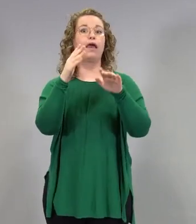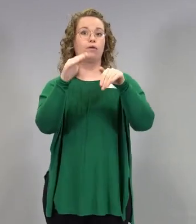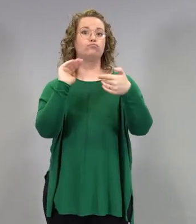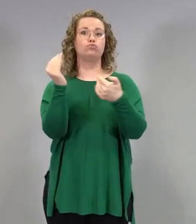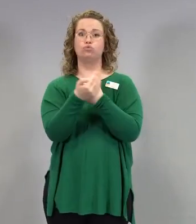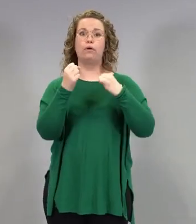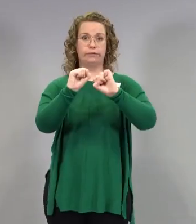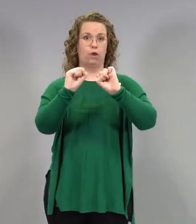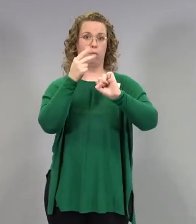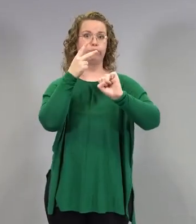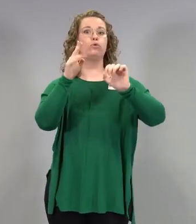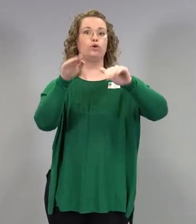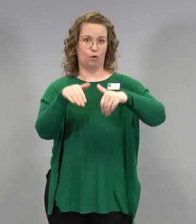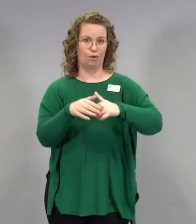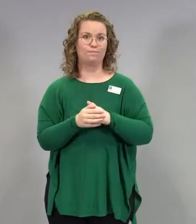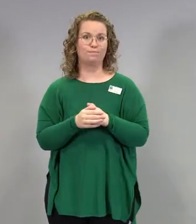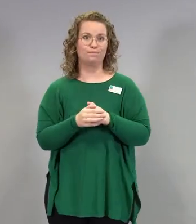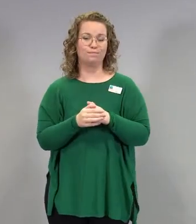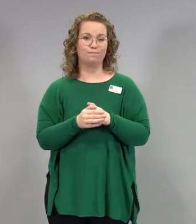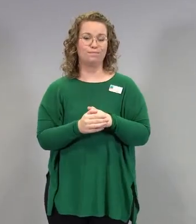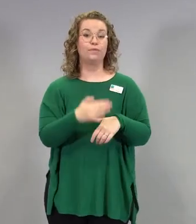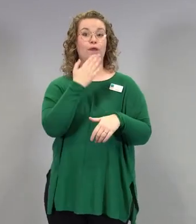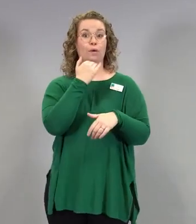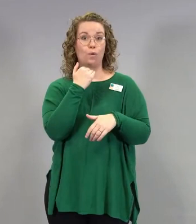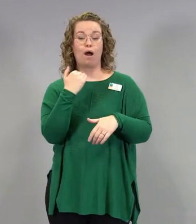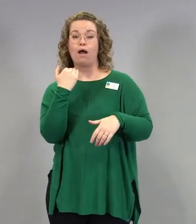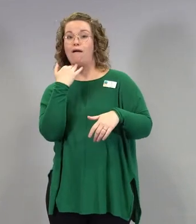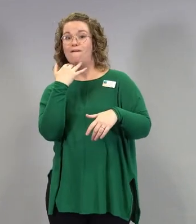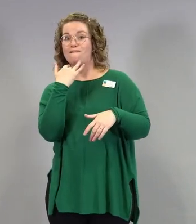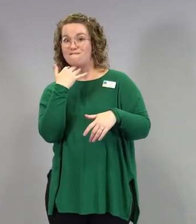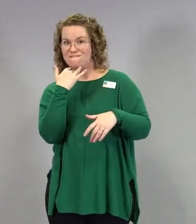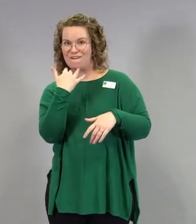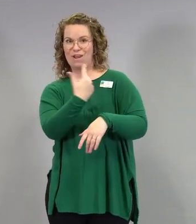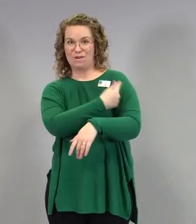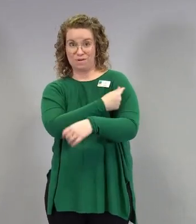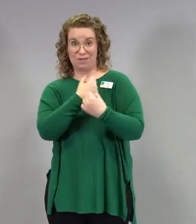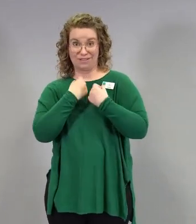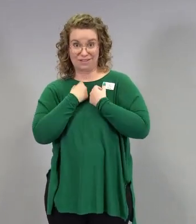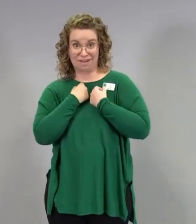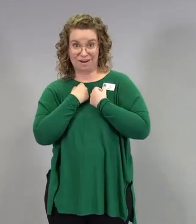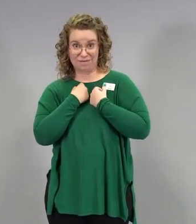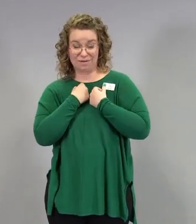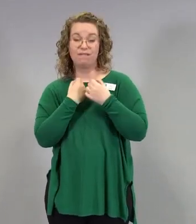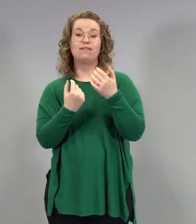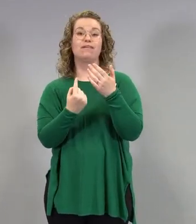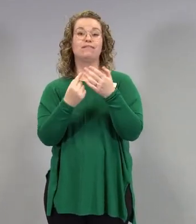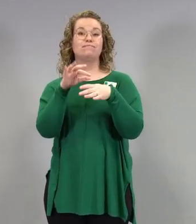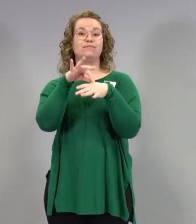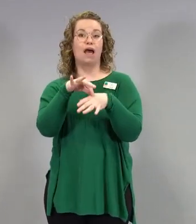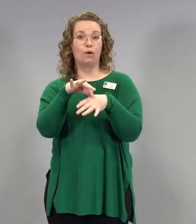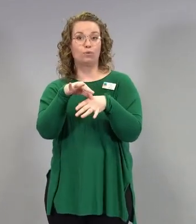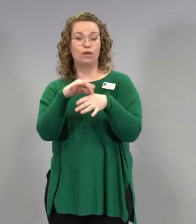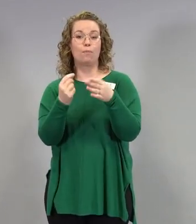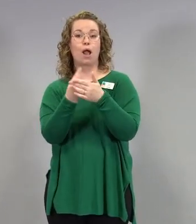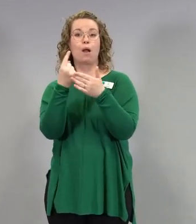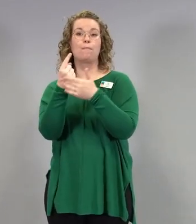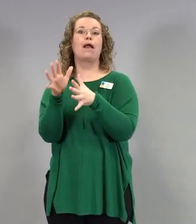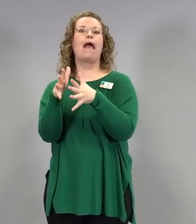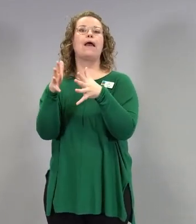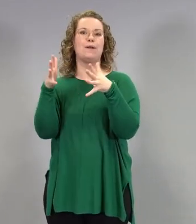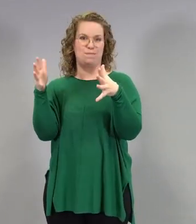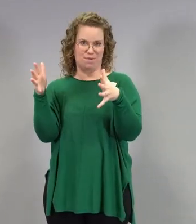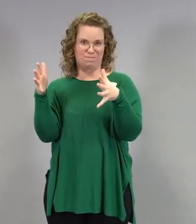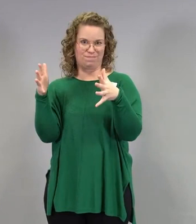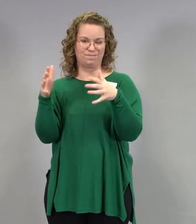selvästi lumerokotetta saaneilla, niin niillä tulee tautia enemmän kuin niillä, jotka on saaneet rokotteen. Ja tämä ajassa sitten vielä